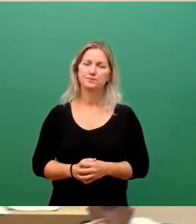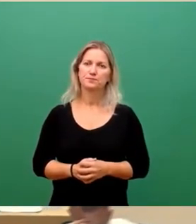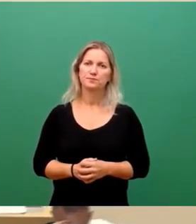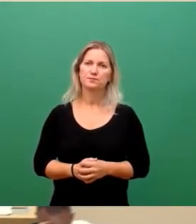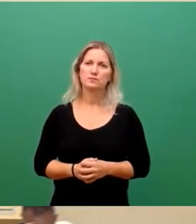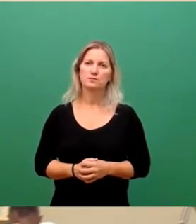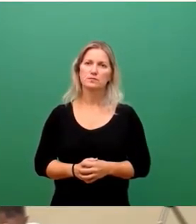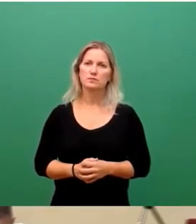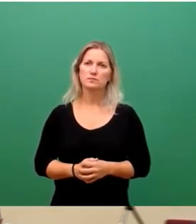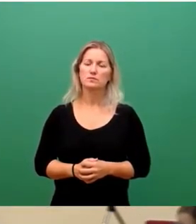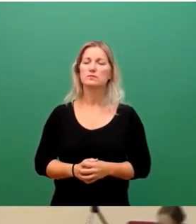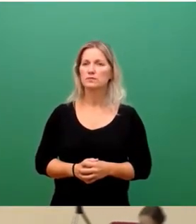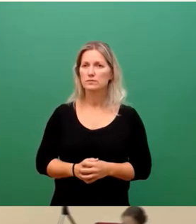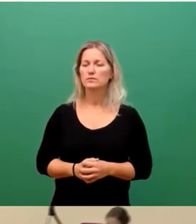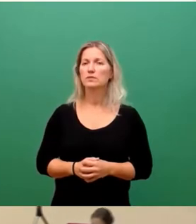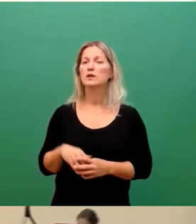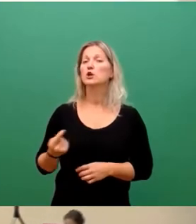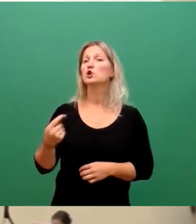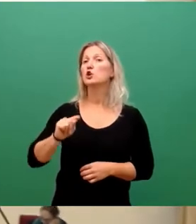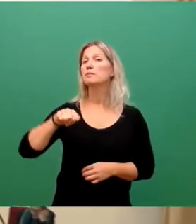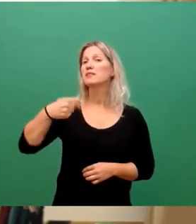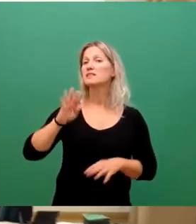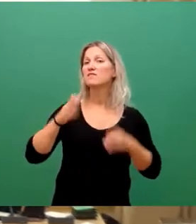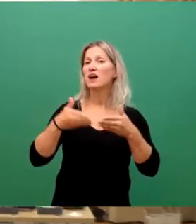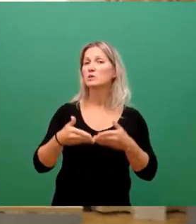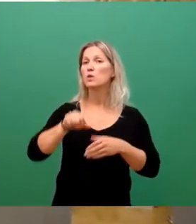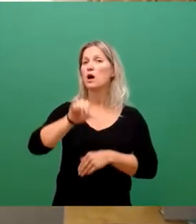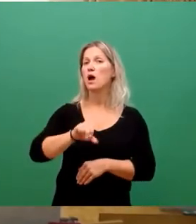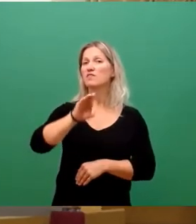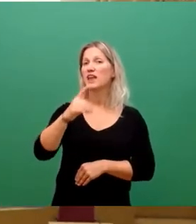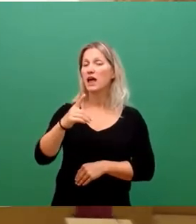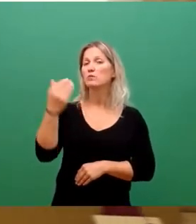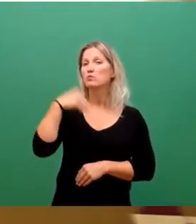Wir kommen zur nächsten Fraktion, das ist die AfD-Fraktion, Herr Latzinski.